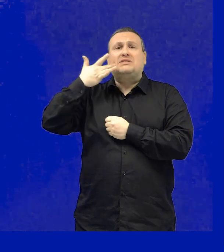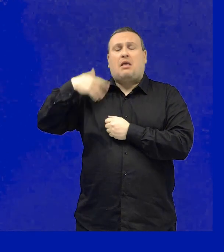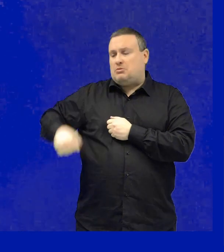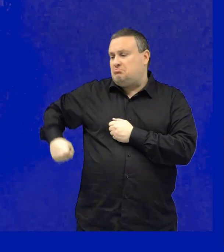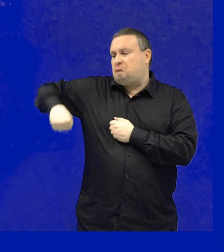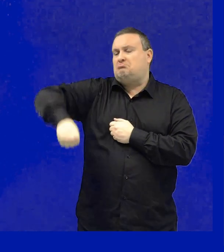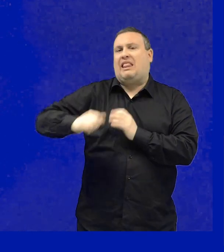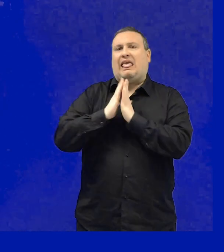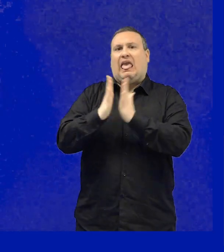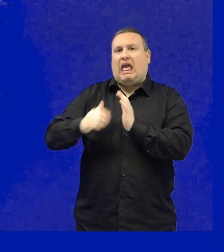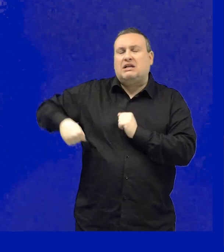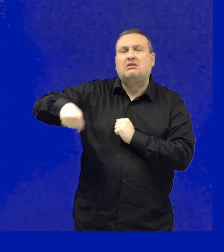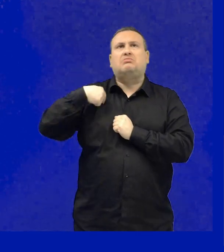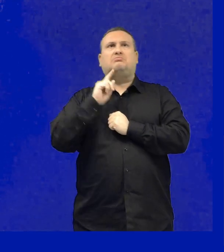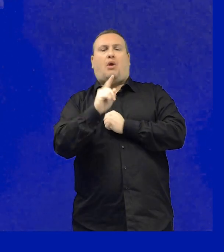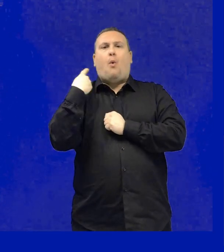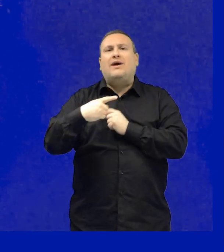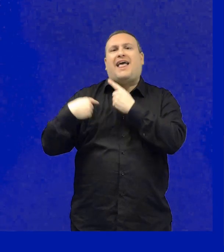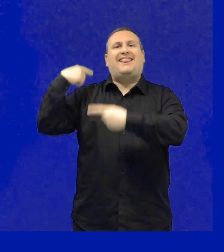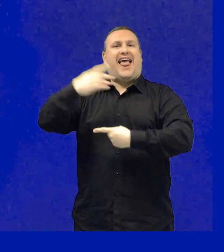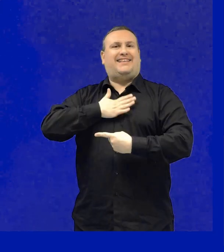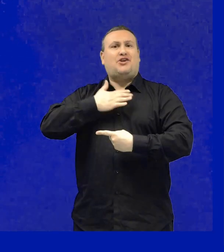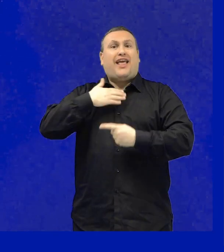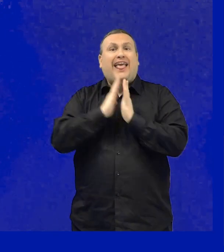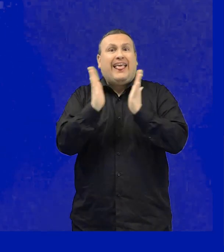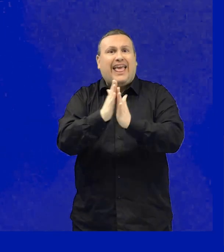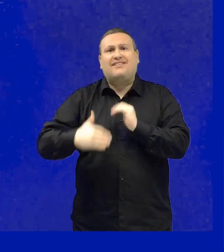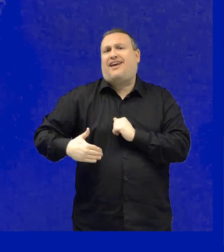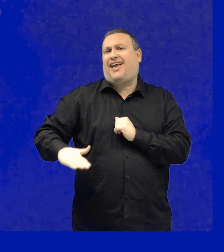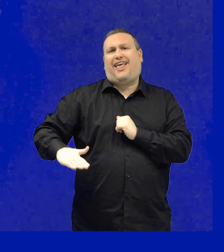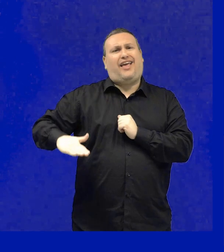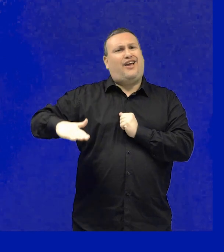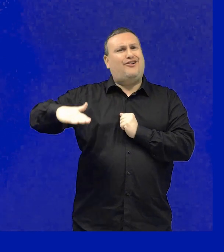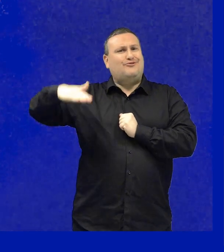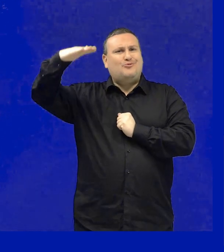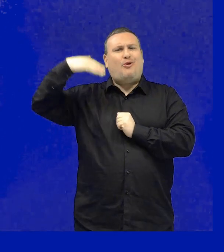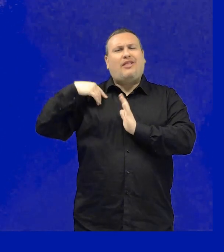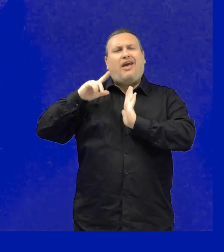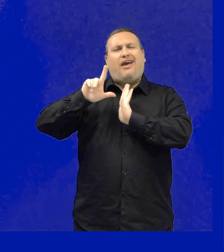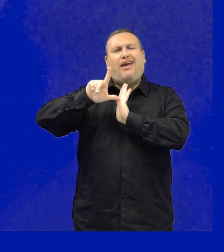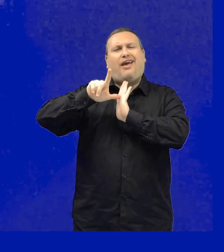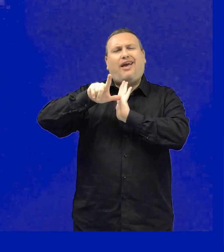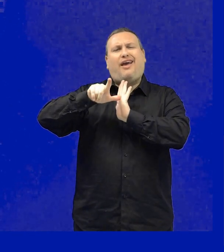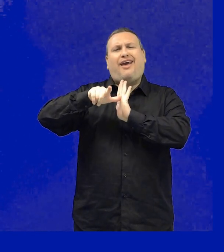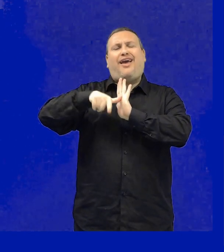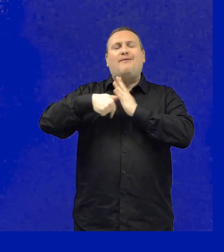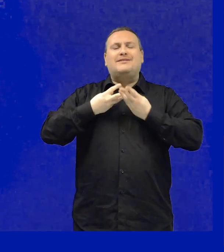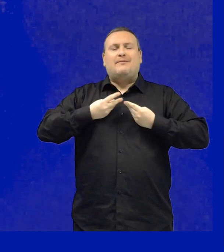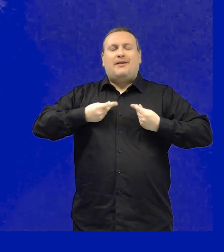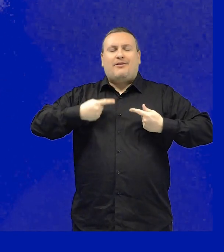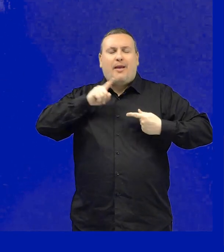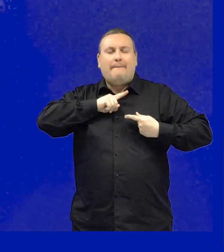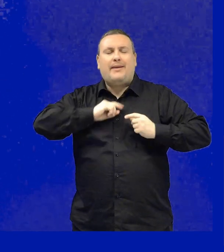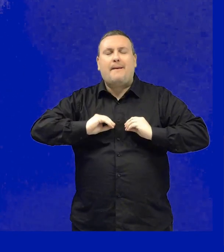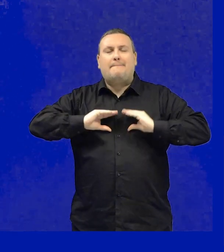famiglia mi ha semplicemente portato in chiesa e questa era la nostra tradizione. Sono cresciuto in chiesa e con gli anni ho sviluppato il mio